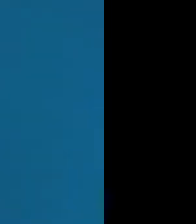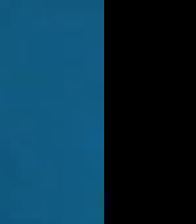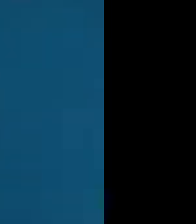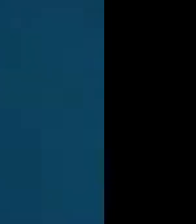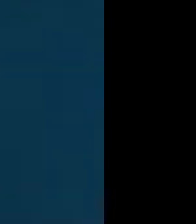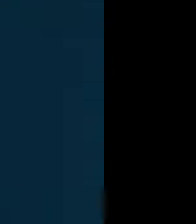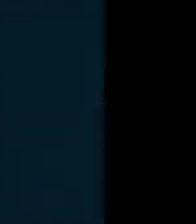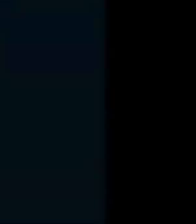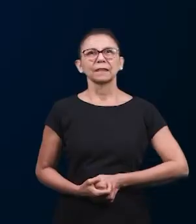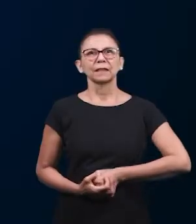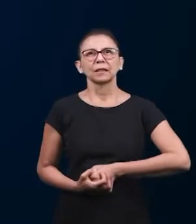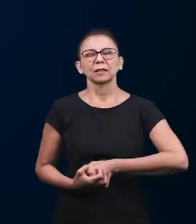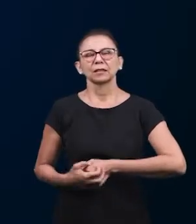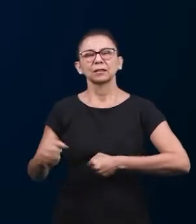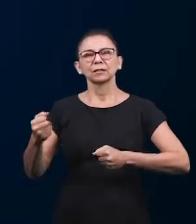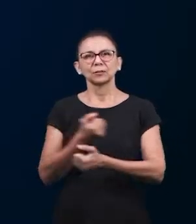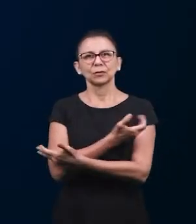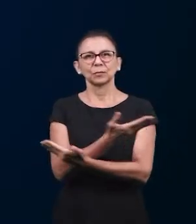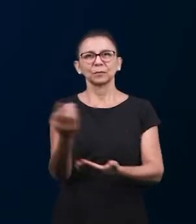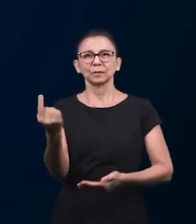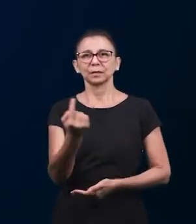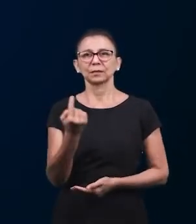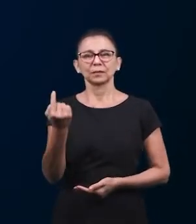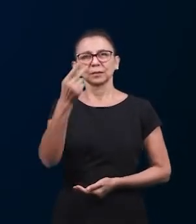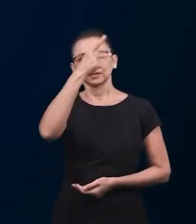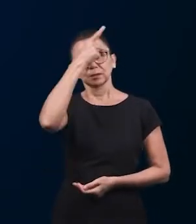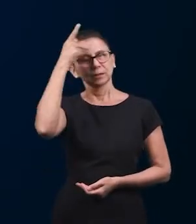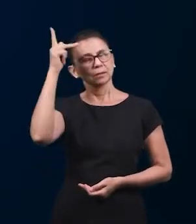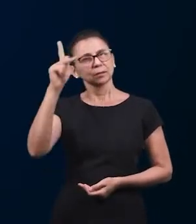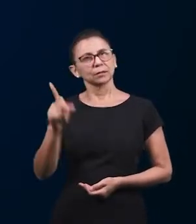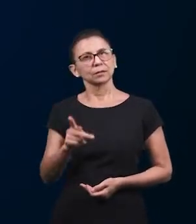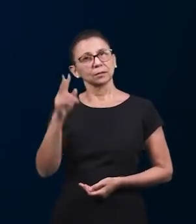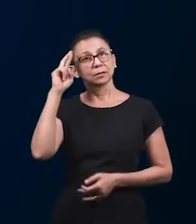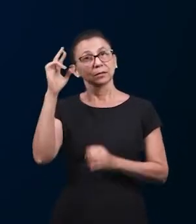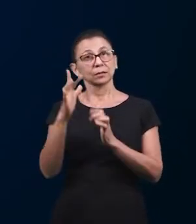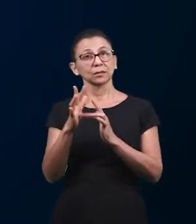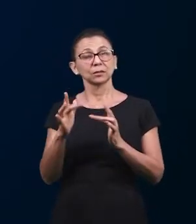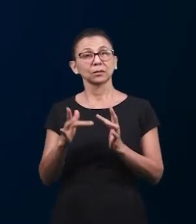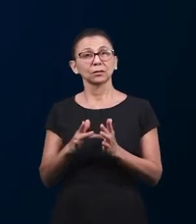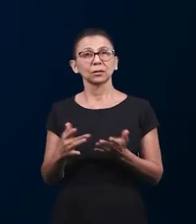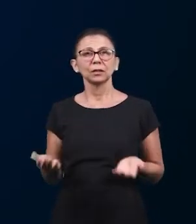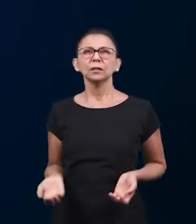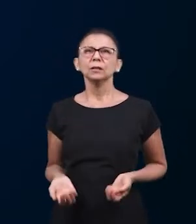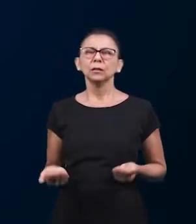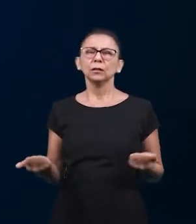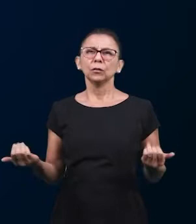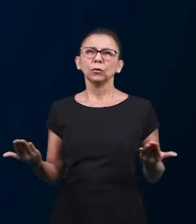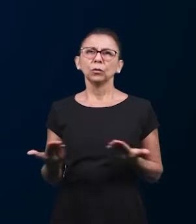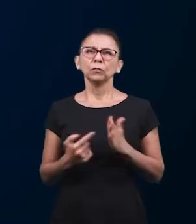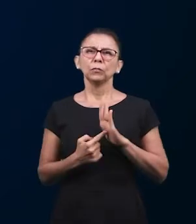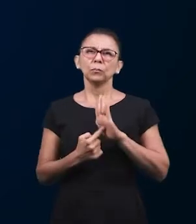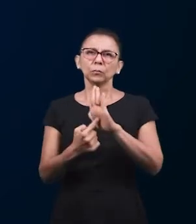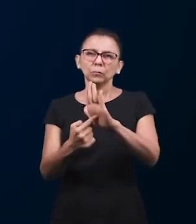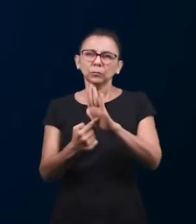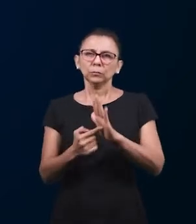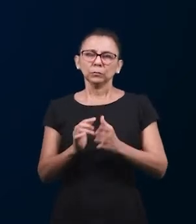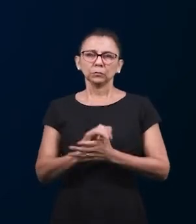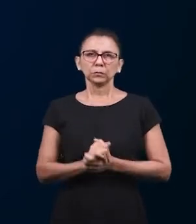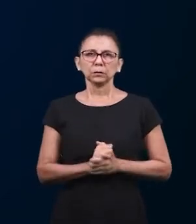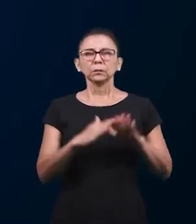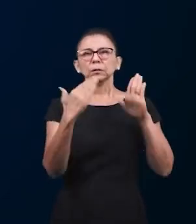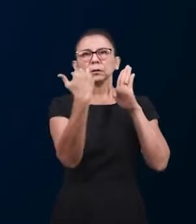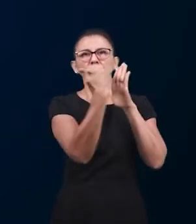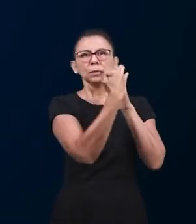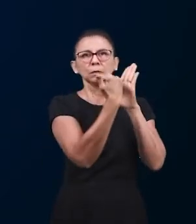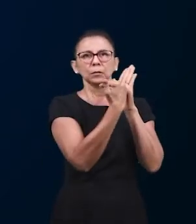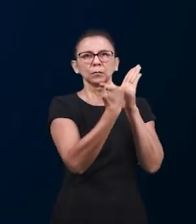Я хотела поприветствовать всех! Я миром Господа Иисуса Христа. находимся здесь, чтобы еще раз